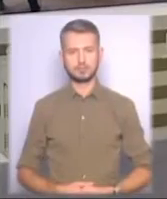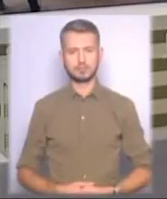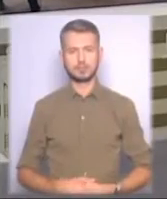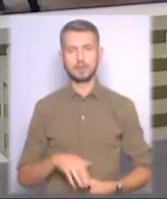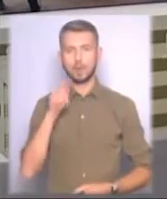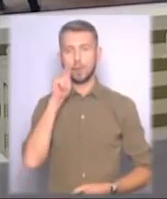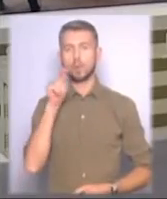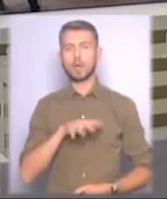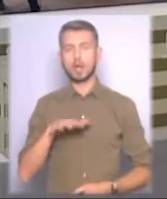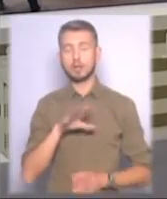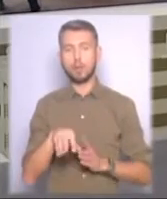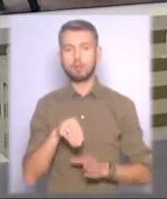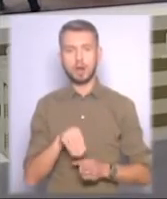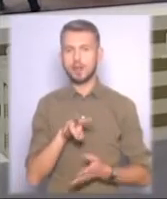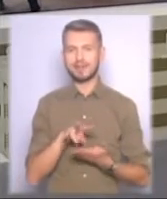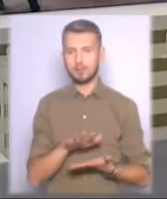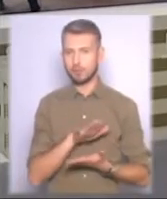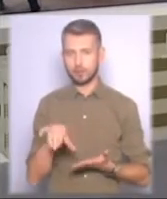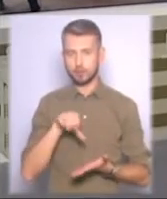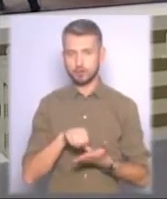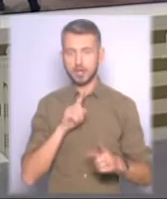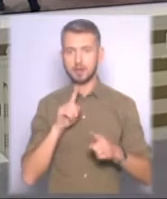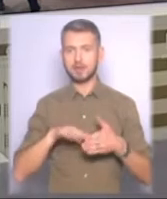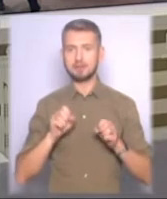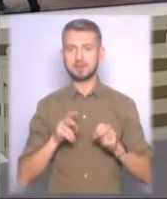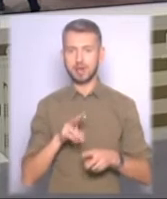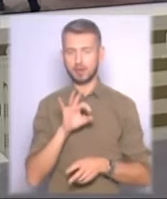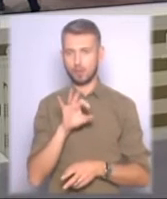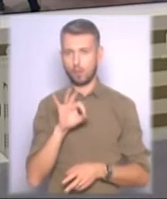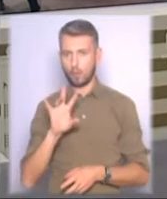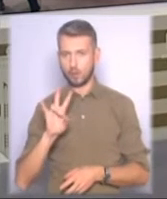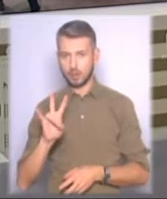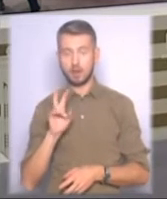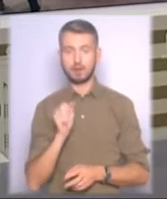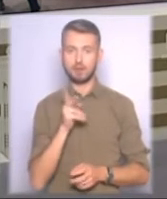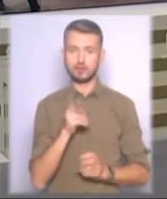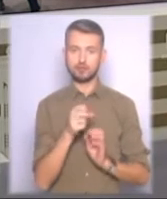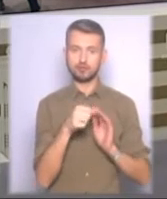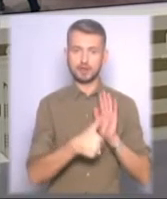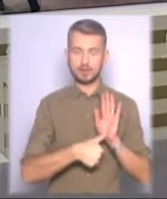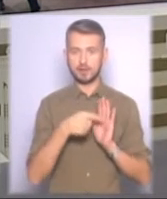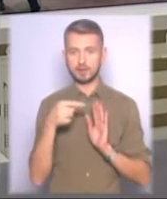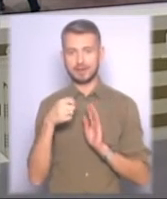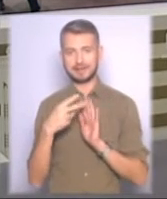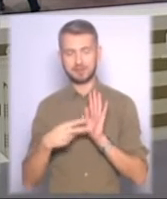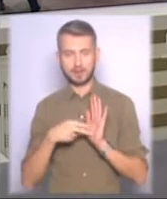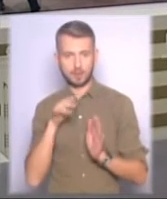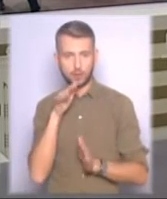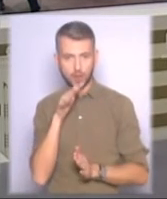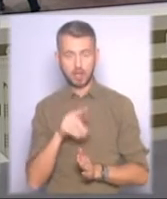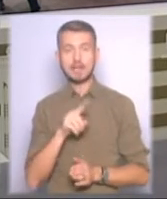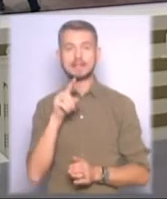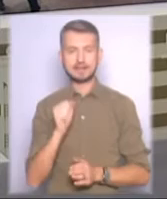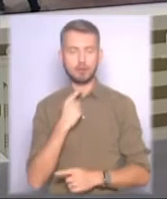Україну обрали непостійним членом Ради безпеки Організації об'єднаних націй на 2016-2017 роки. За